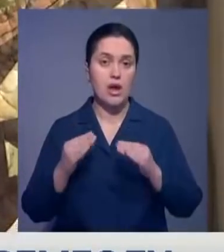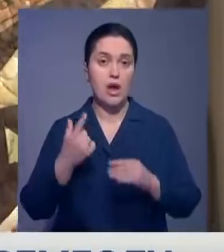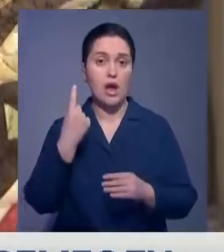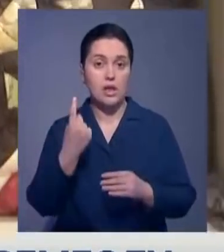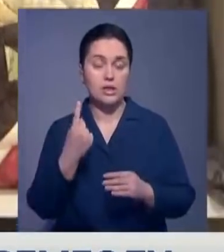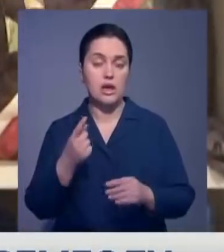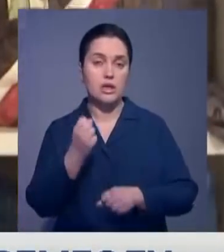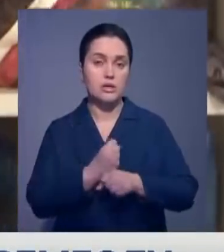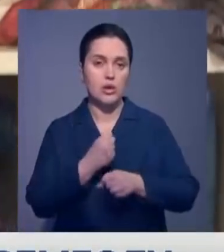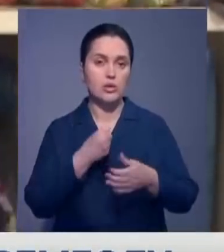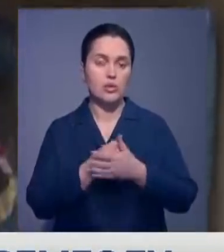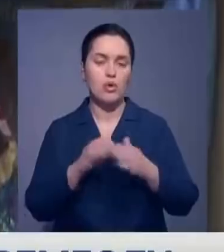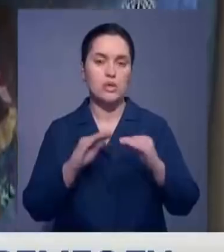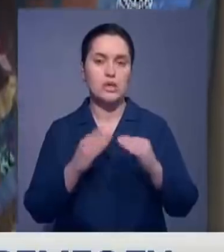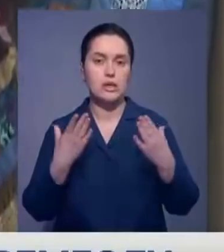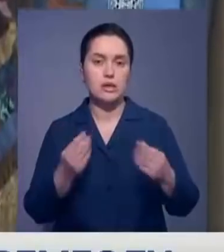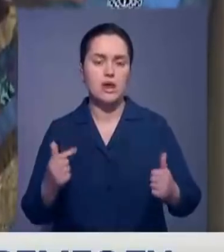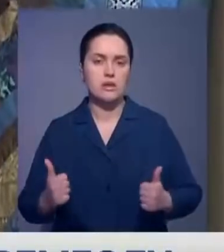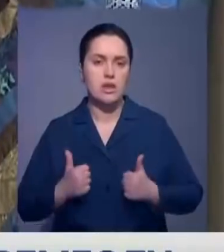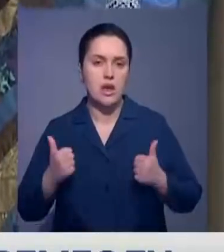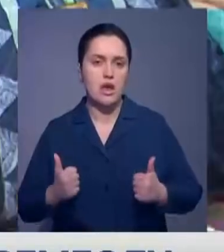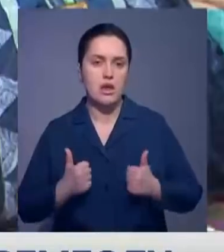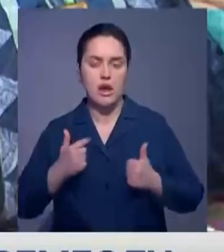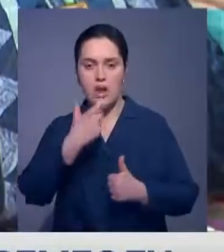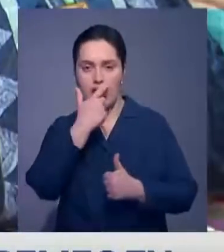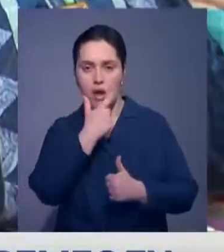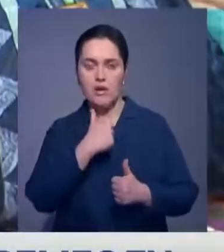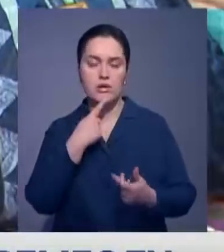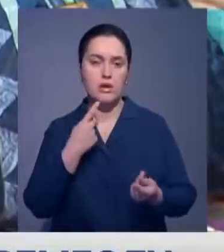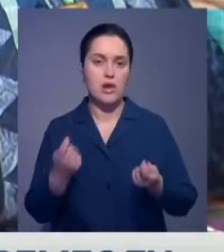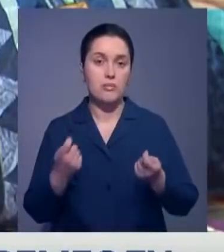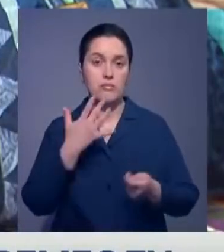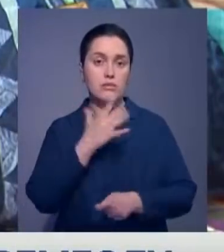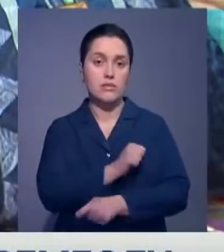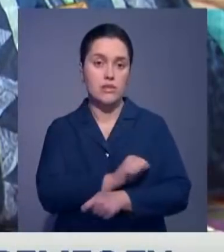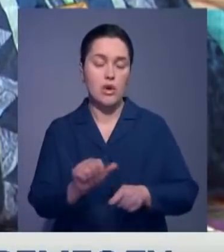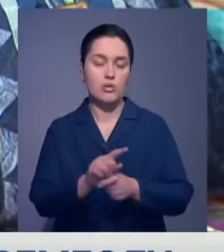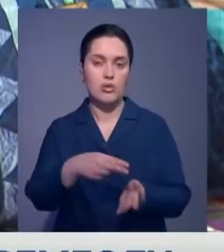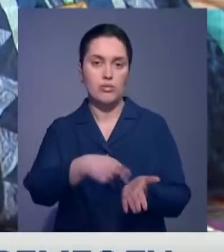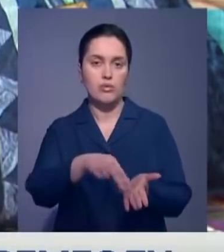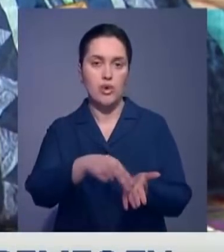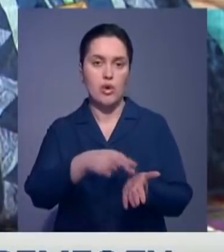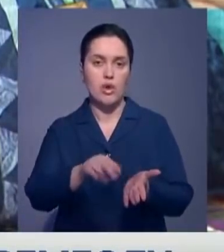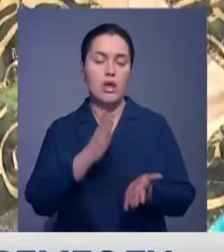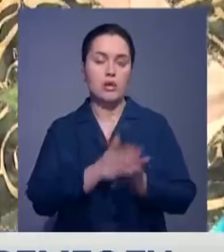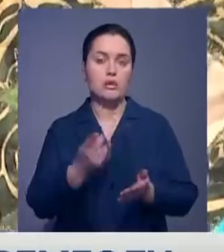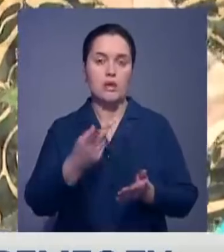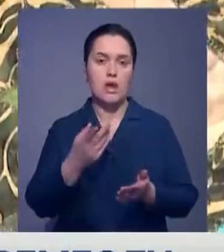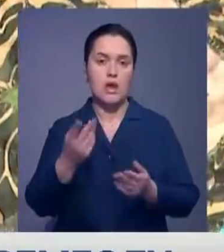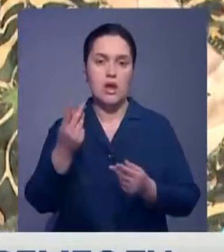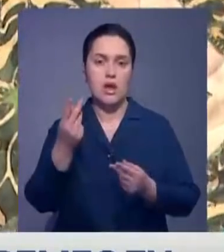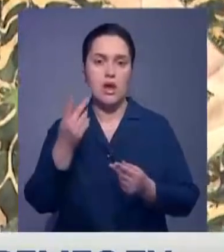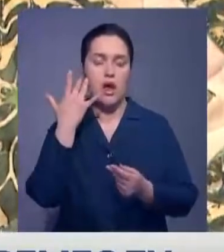мастерица уходит до 10 дней, старается шить на совесть. Такие работы замечают даже иностранные покупатели. Увозят курпе с национальными